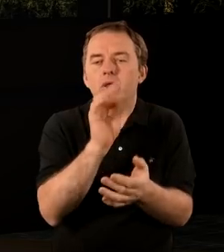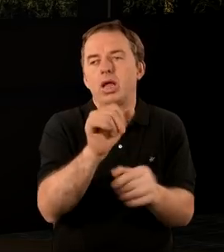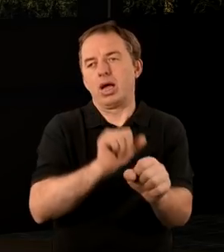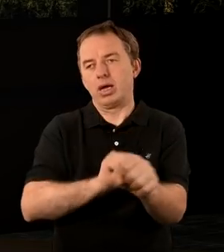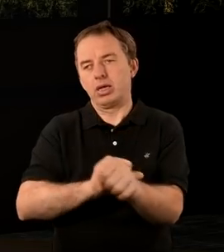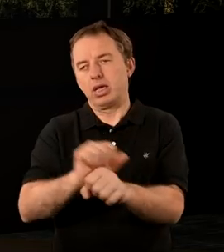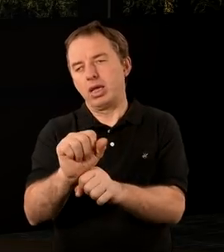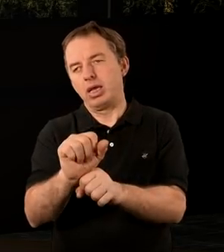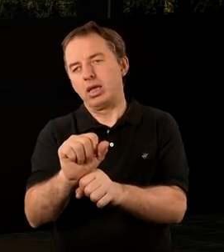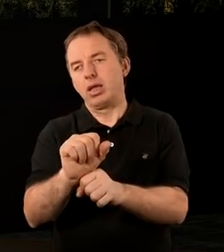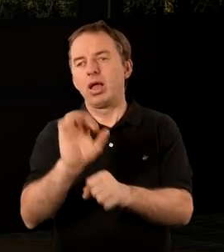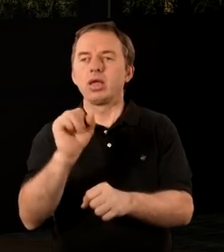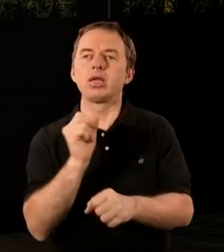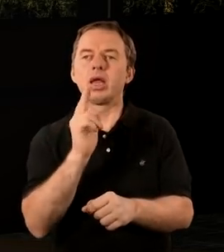jest.